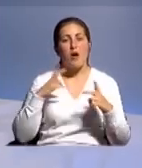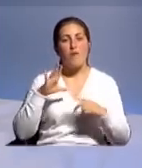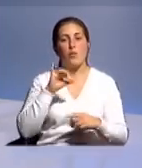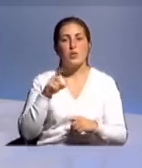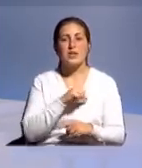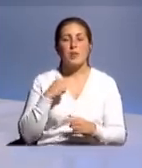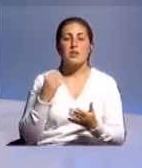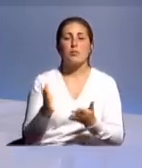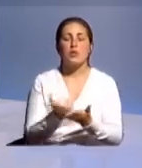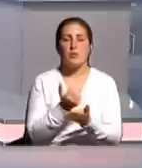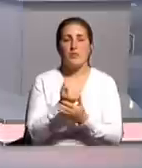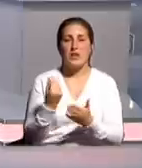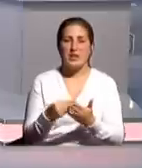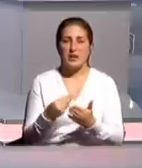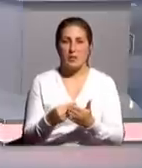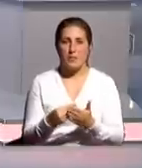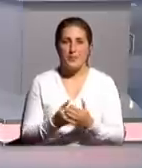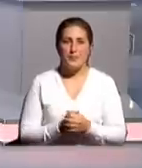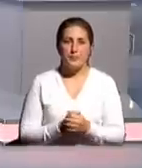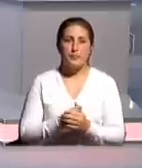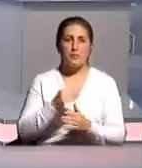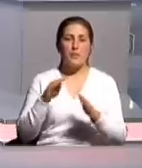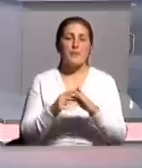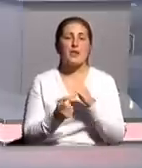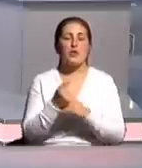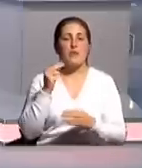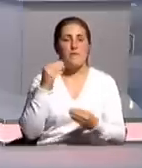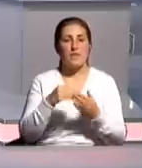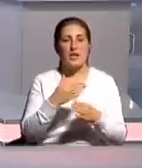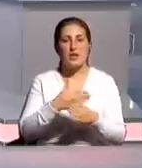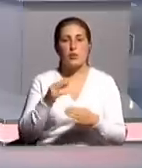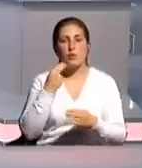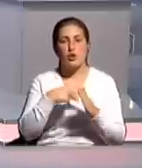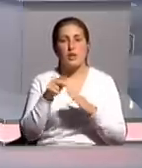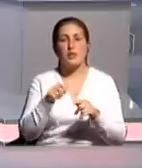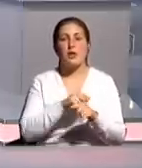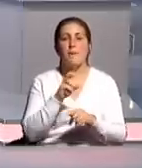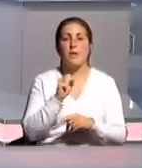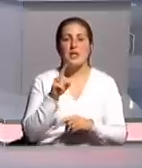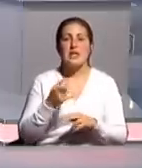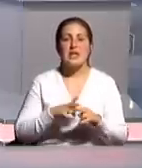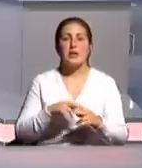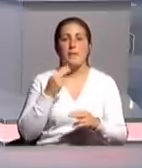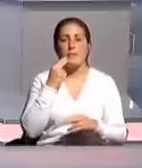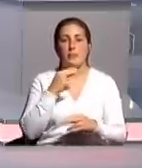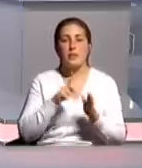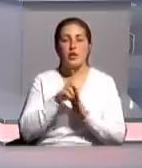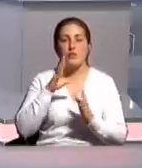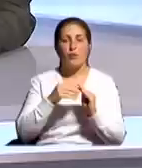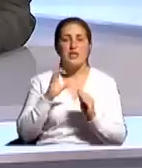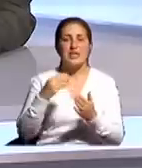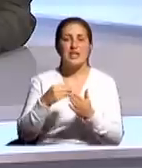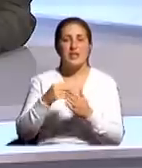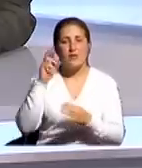зарабатывать деньги? Под источниками финансирования, улучшение материальной базы, это прежде всего, конечно, средства федерального